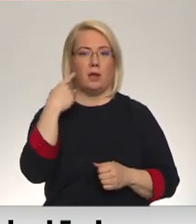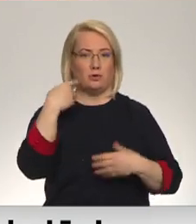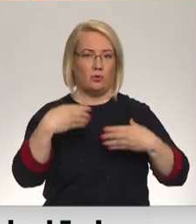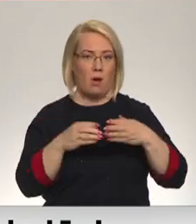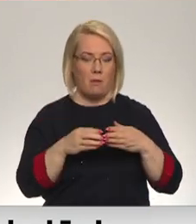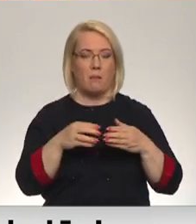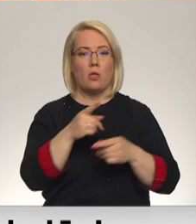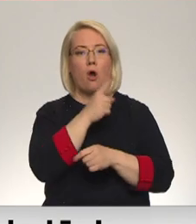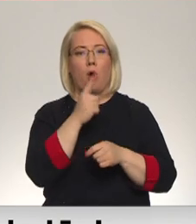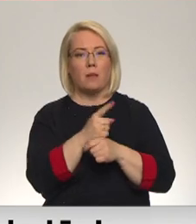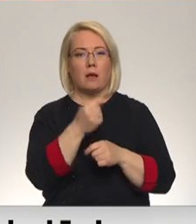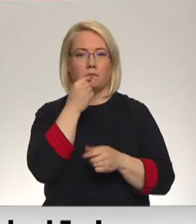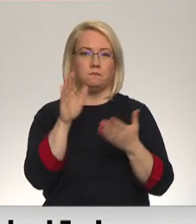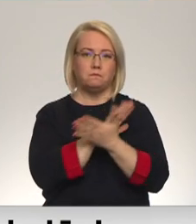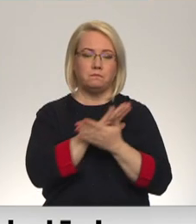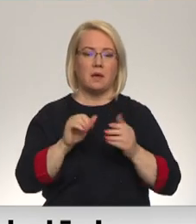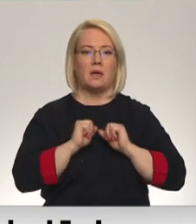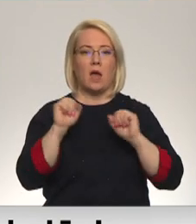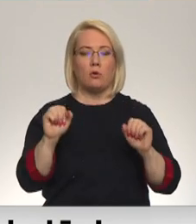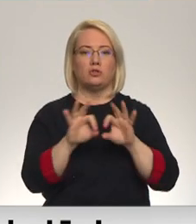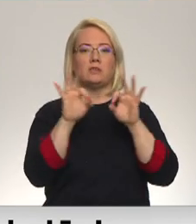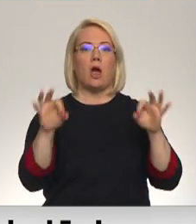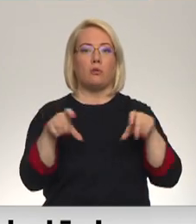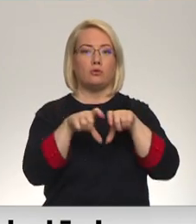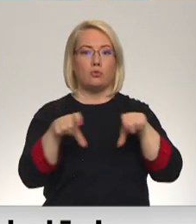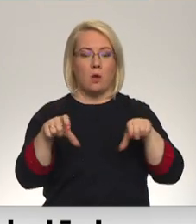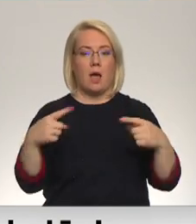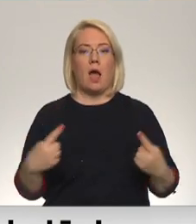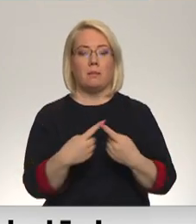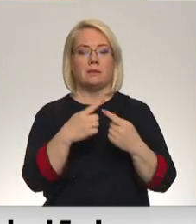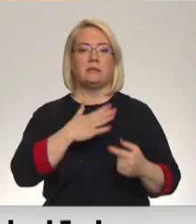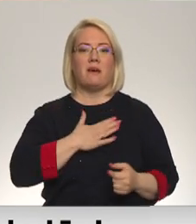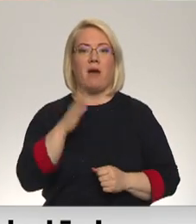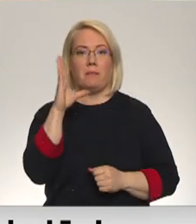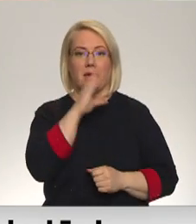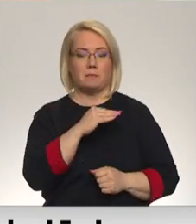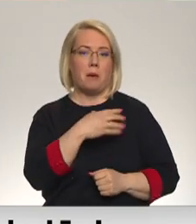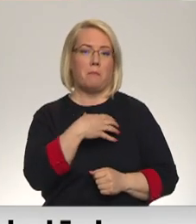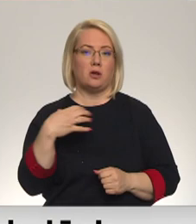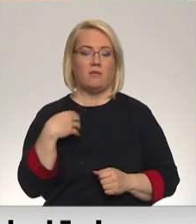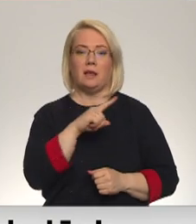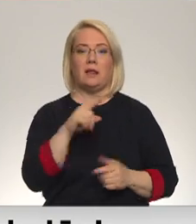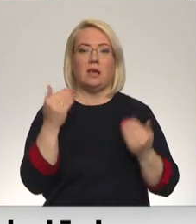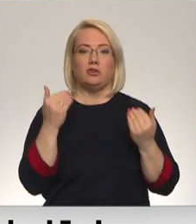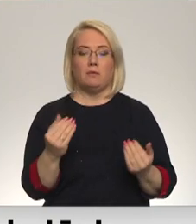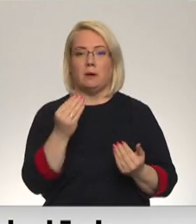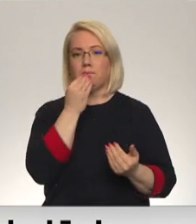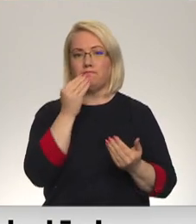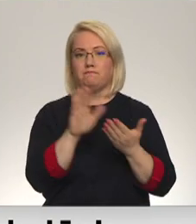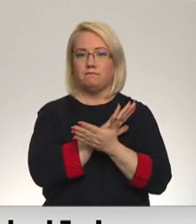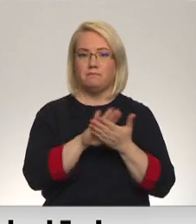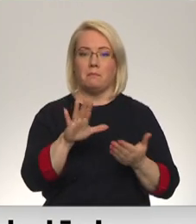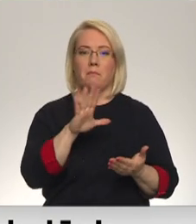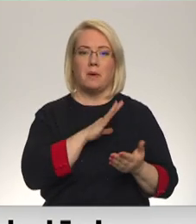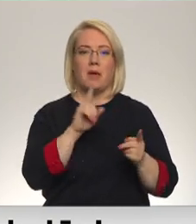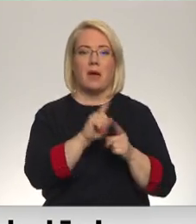obligāti brīvpusdienas jānodrošina sākums skolā. Atbilstīgi savām iespējām, pašvaldības līdz šim ēdināšanu uzsaukušas